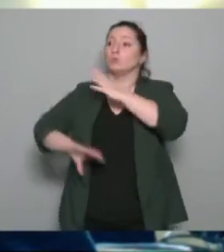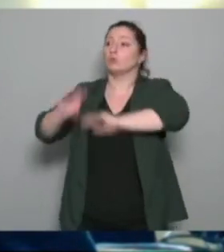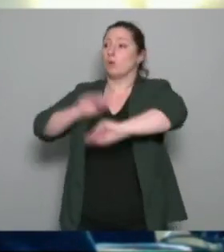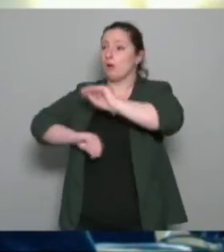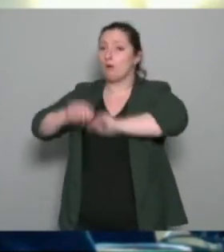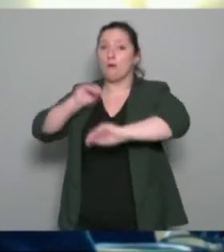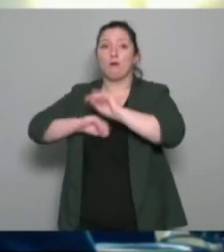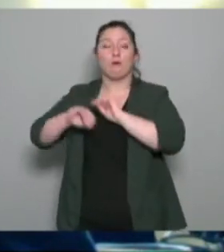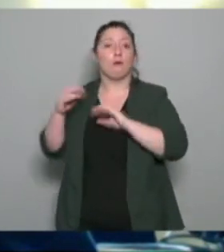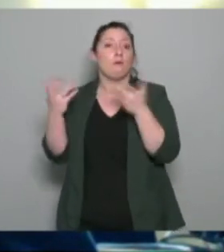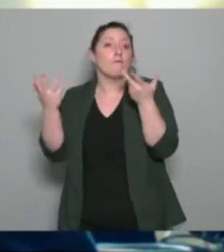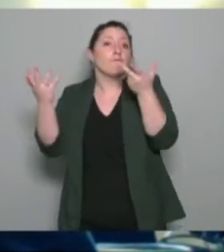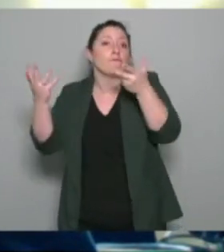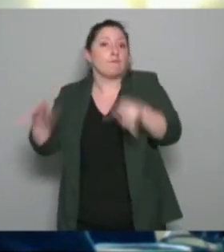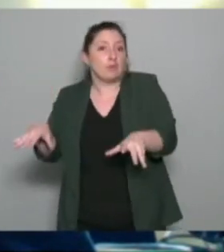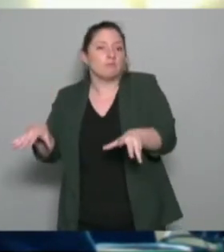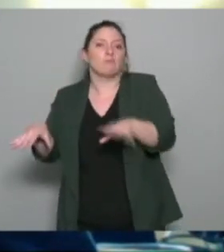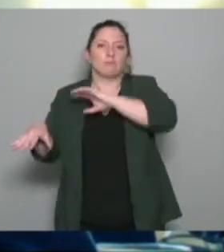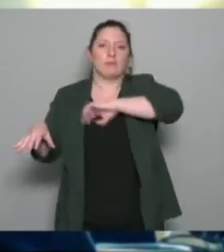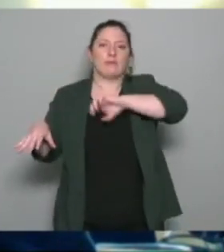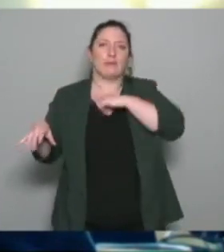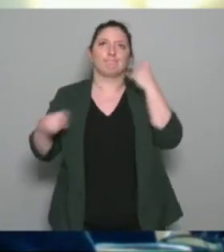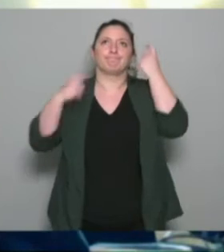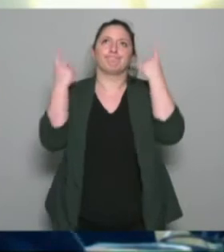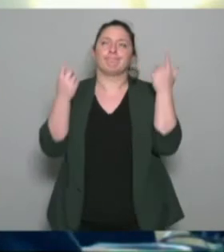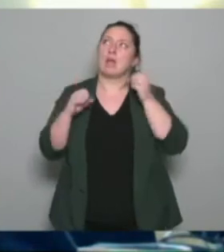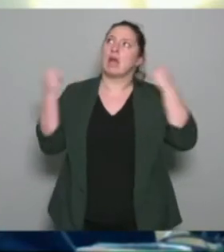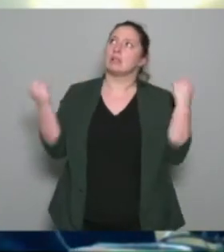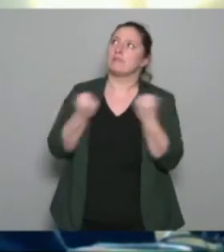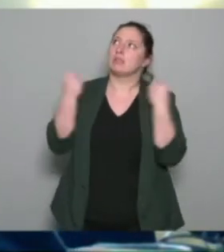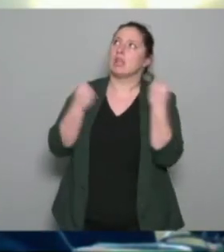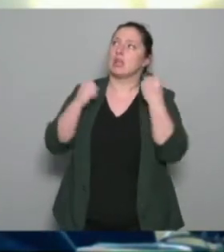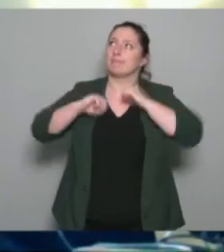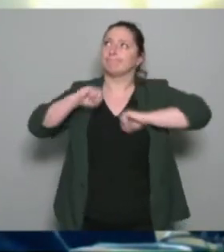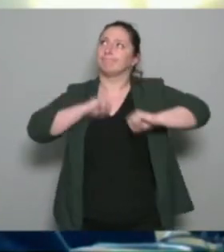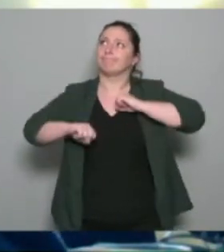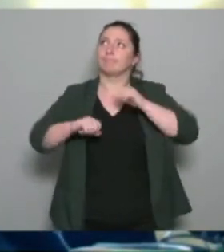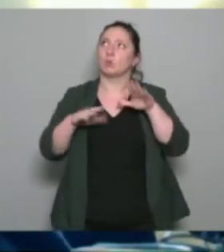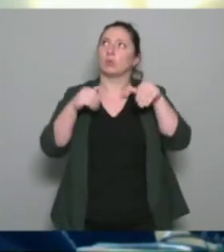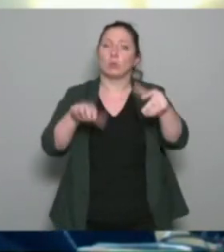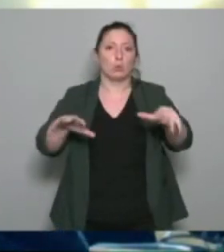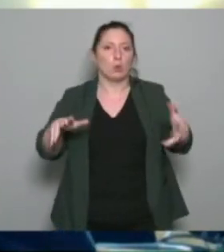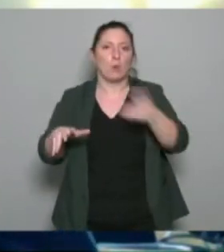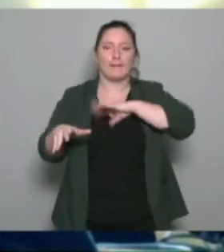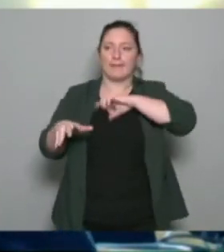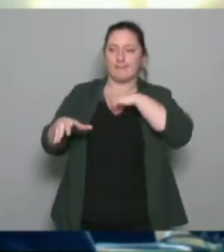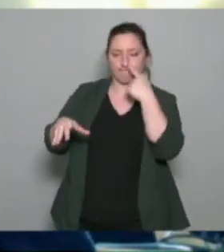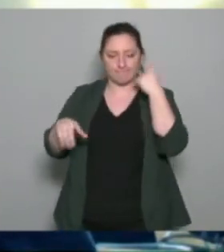de poursuivre cette activité lorsqu'il sortira et lui de mettre en place des passerelles